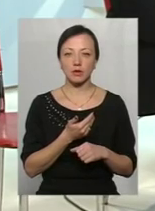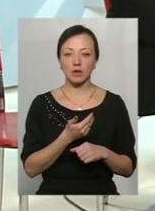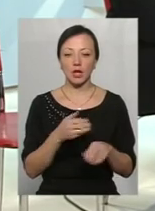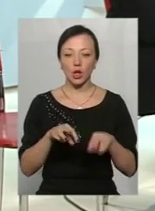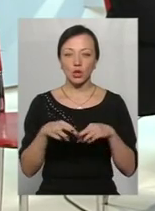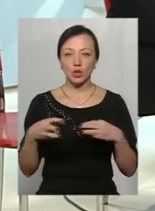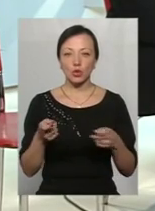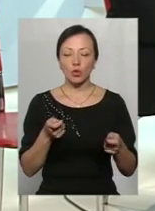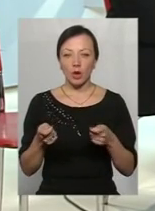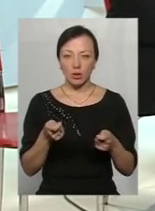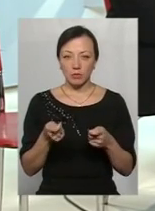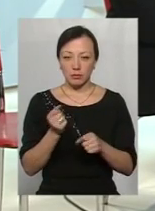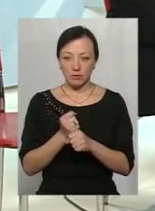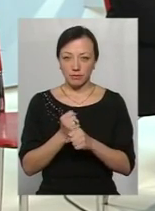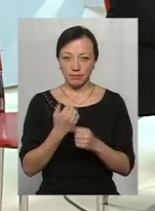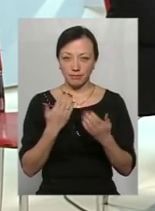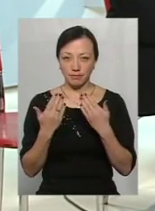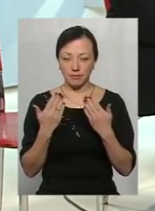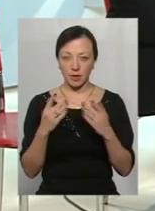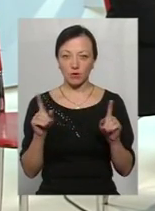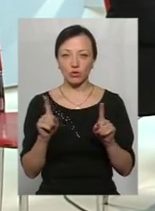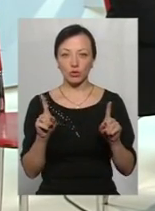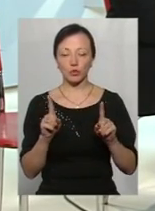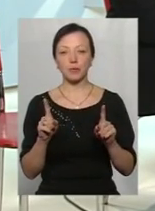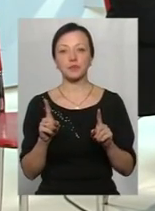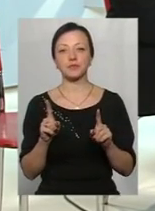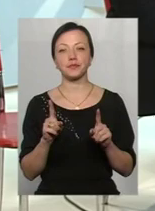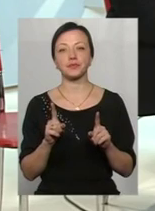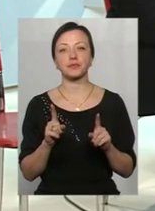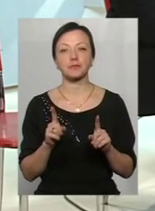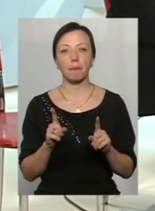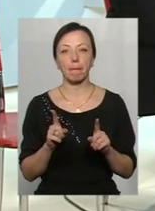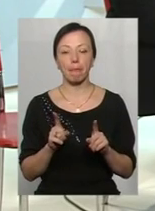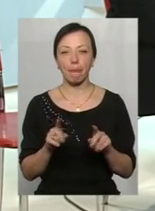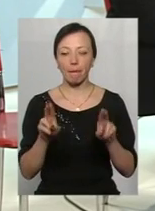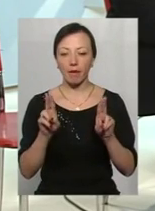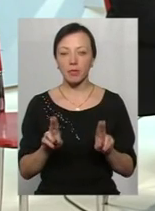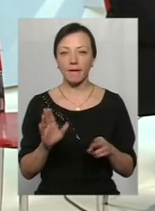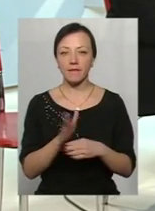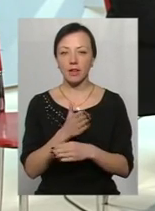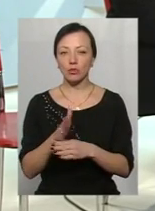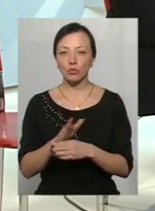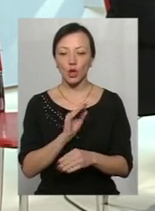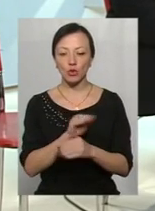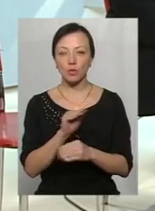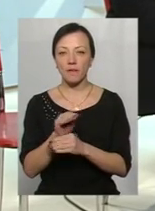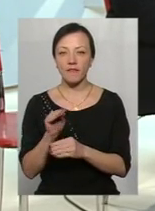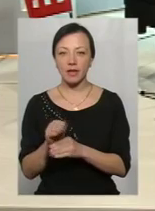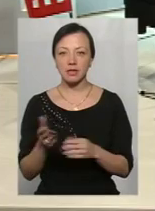урядом попрацювати таким чином, щоб принаймні правила розподілу субвенції, яка